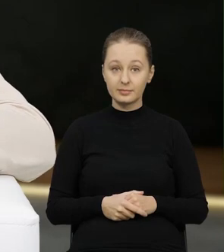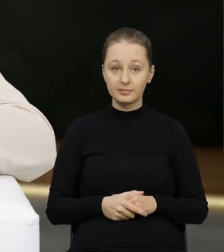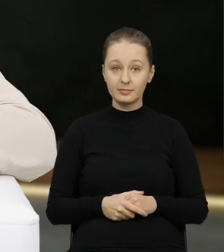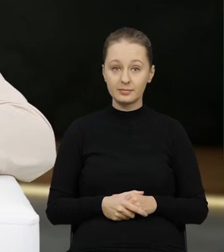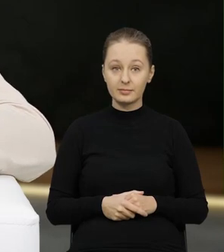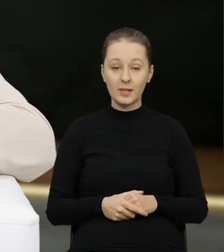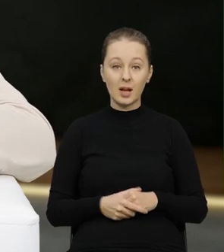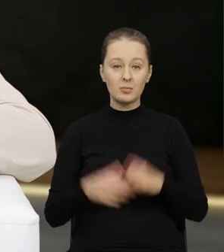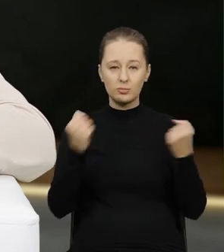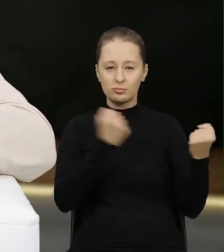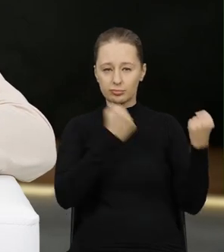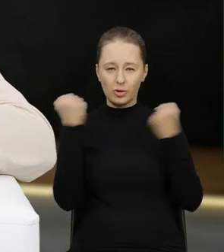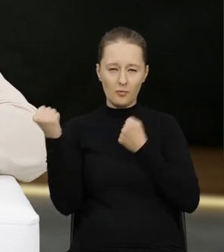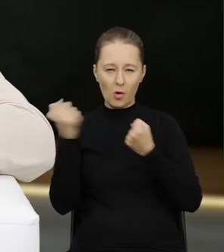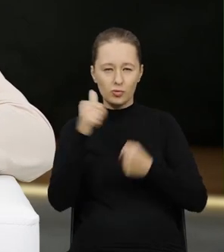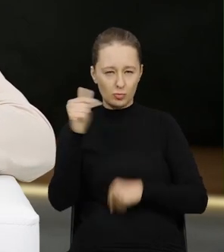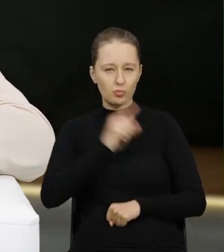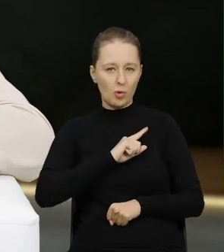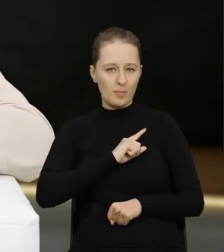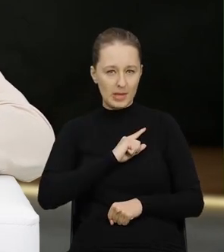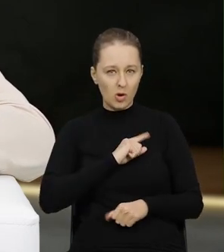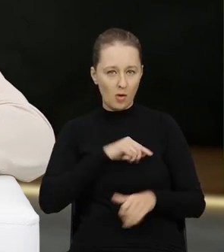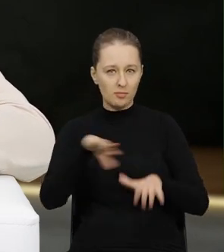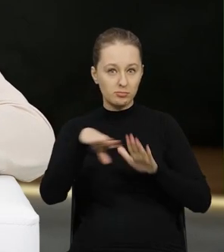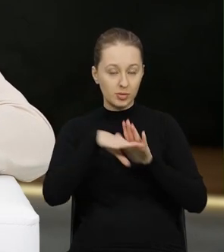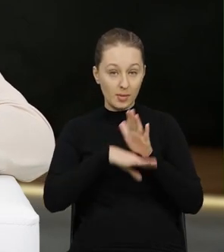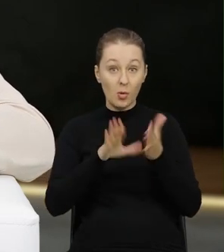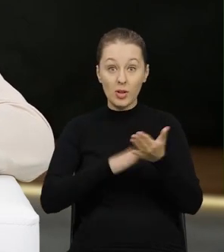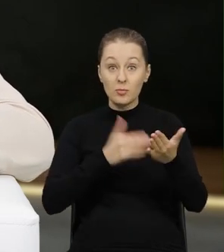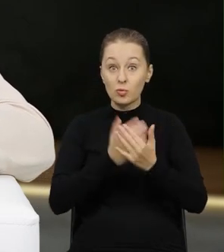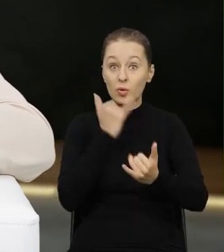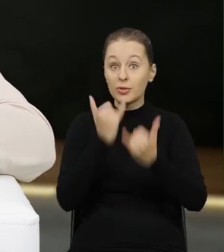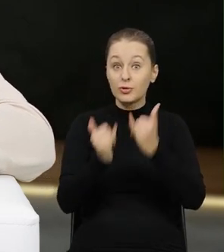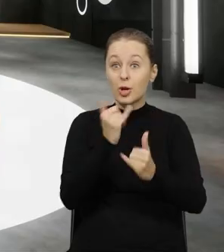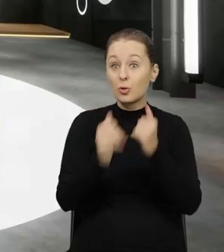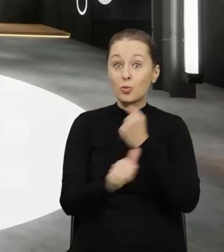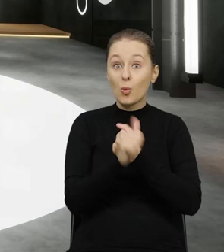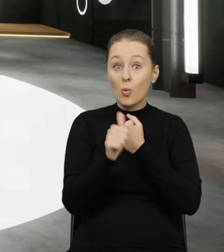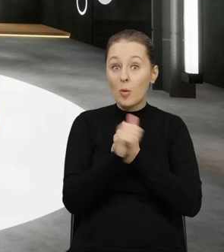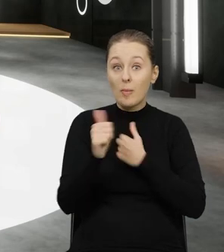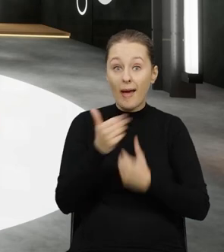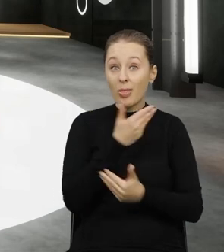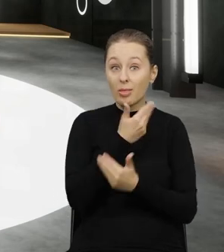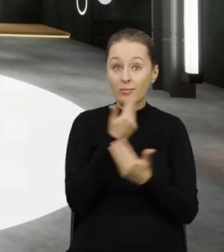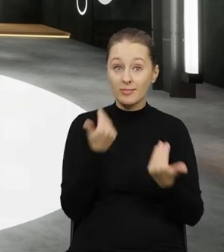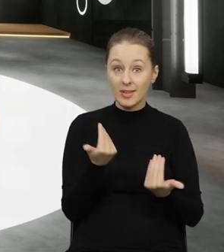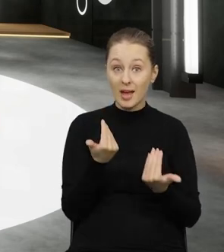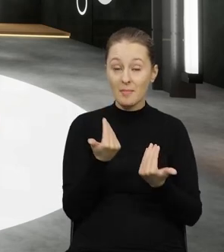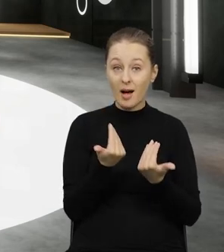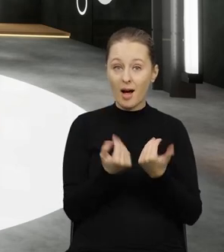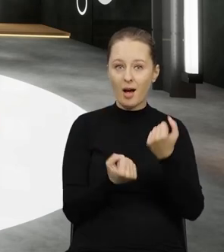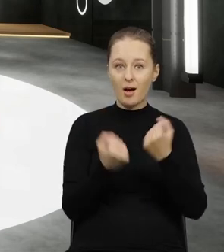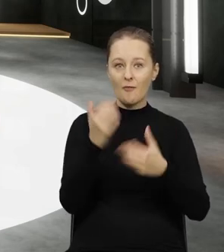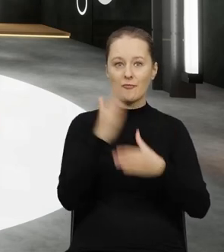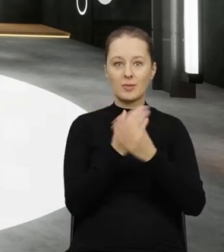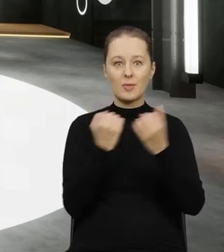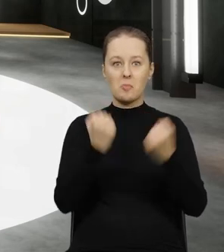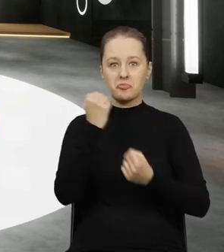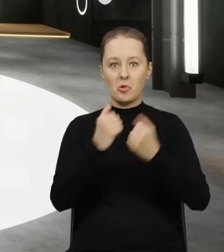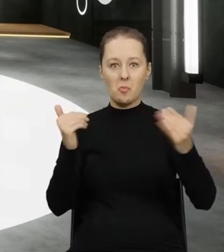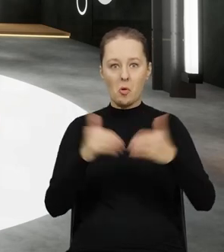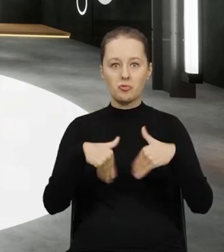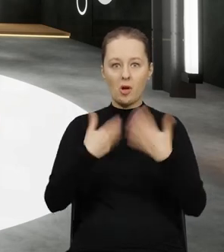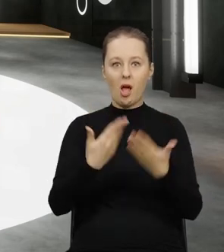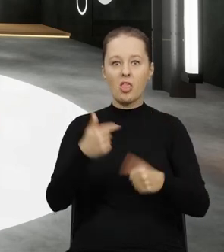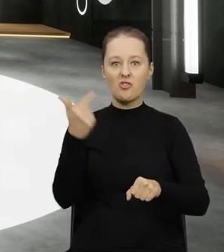przewoźnicy muszą pilnować swojego interesu, bo na przykład za brak dokumentów wymaganych przy transgranicznym przemieszczaniu odpadów przewoźnik może